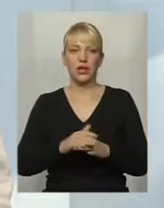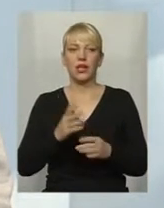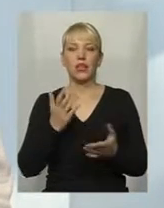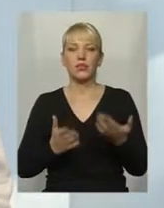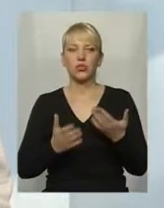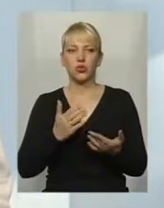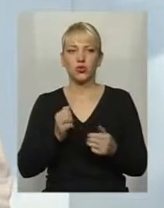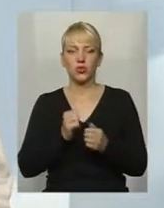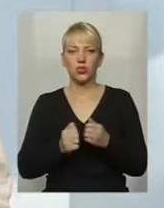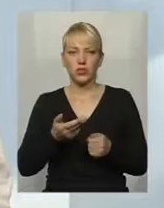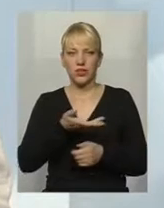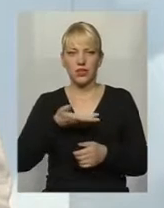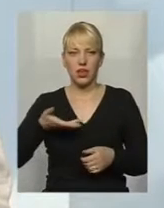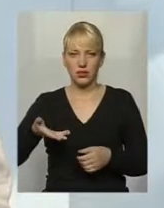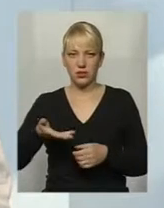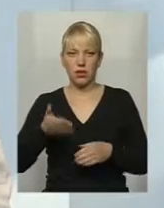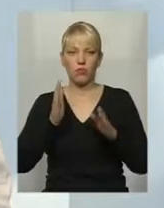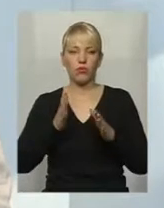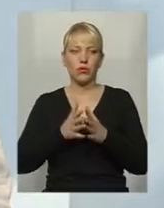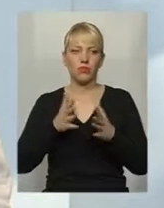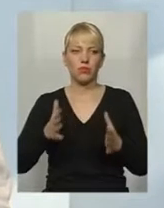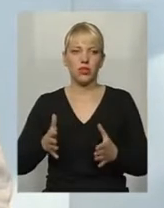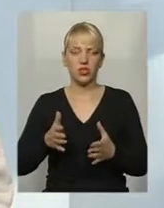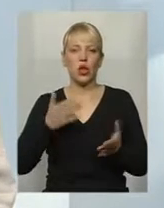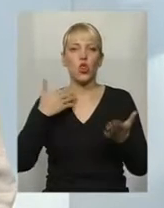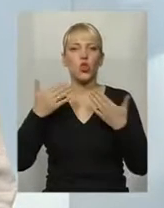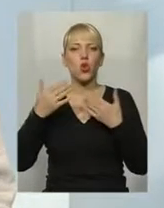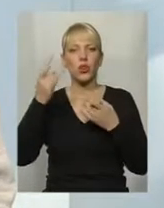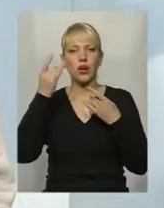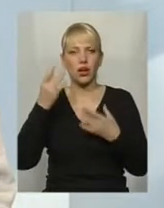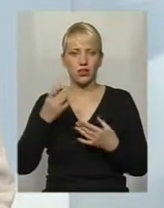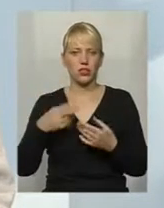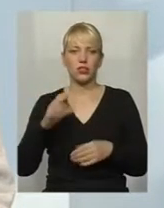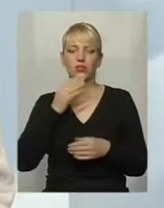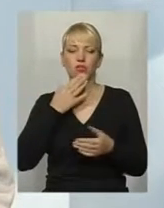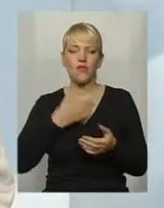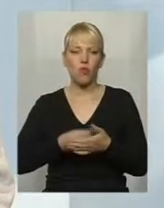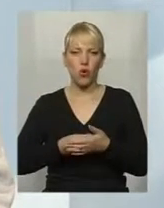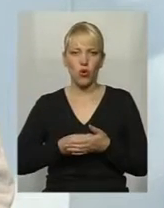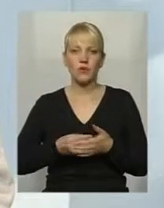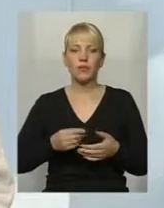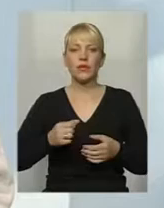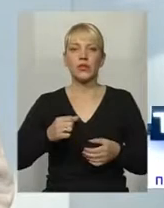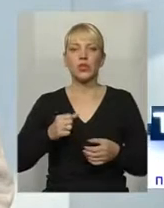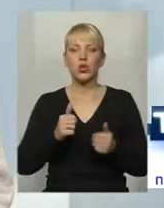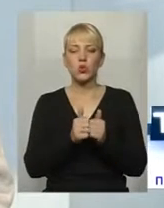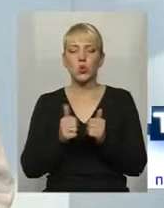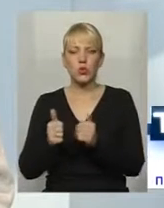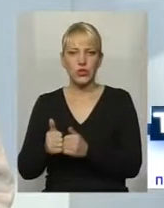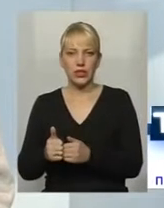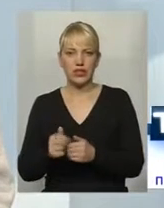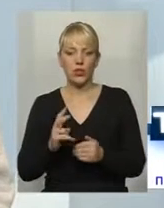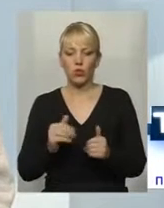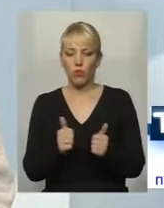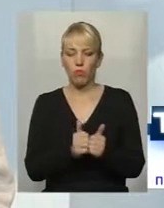Якщо кожен з нас буде більш толерантніший до свого сусіда, до того, хто поруч, то, напевно, і